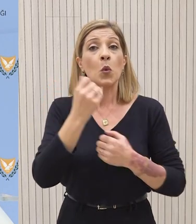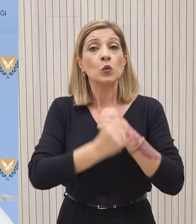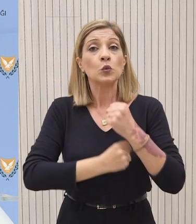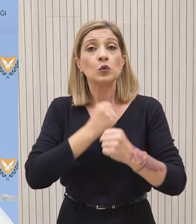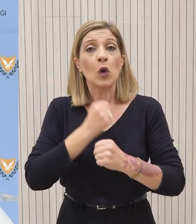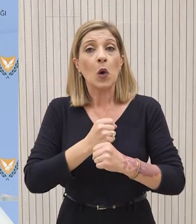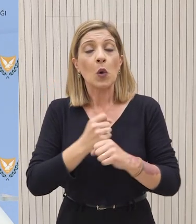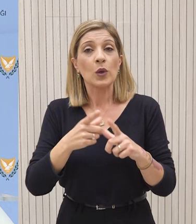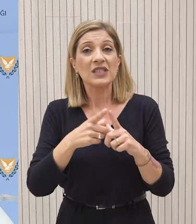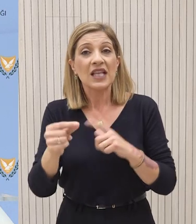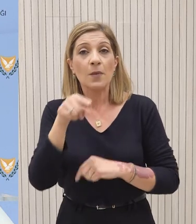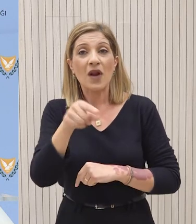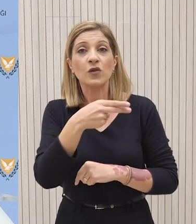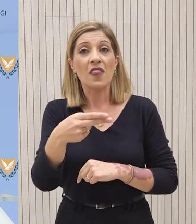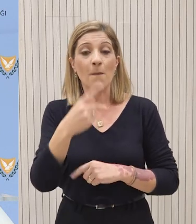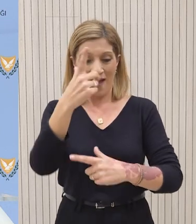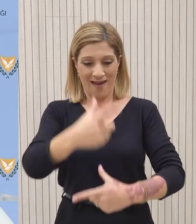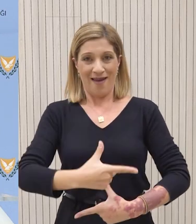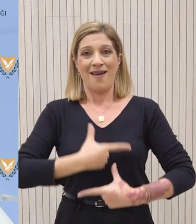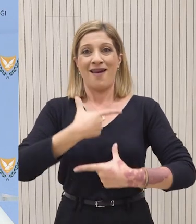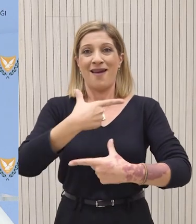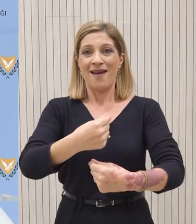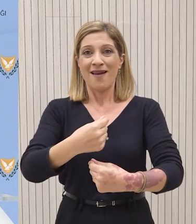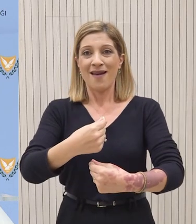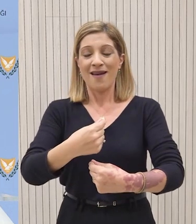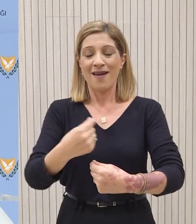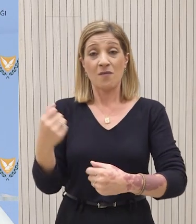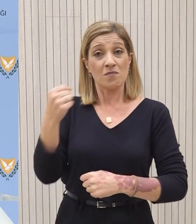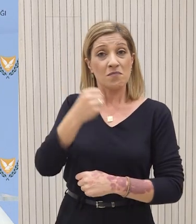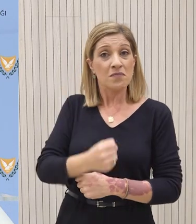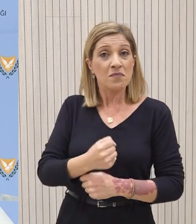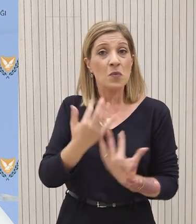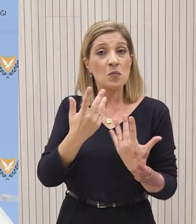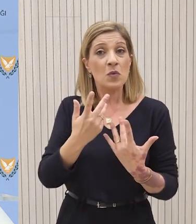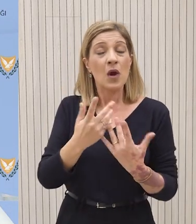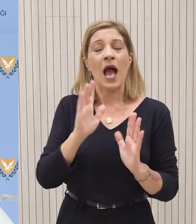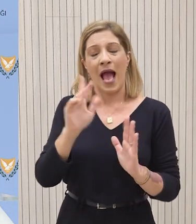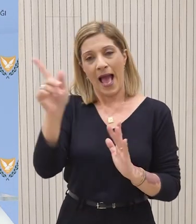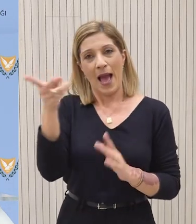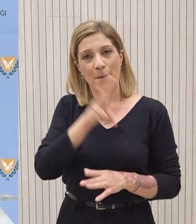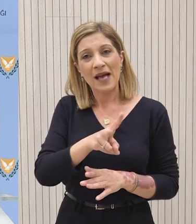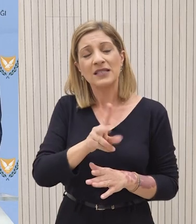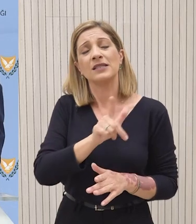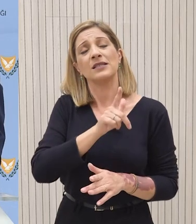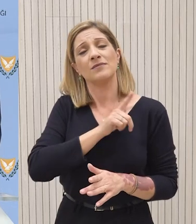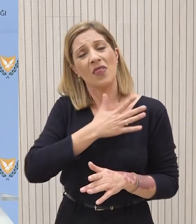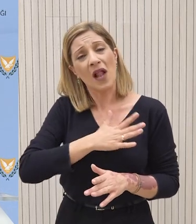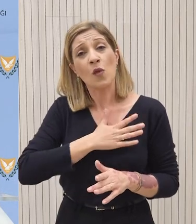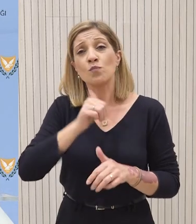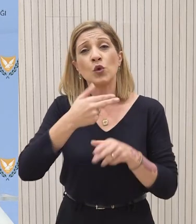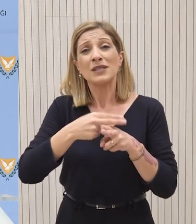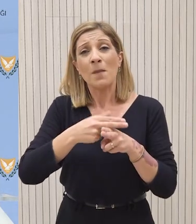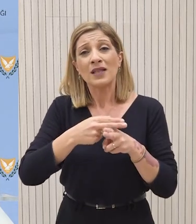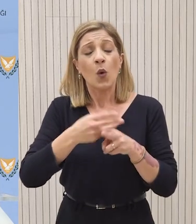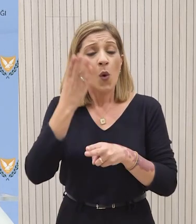απεσταλμένος στην Κύπρο αν διοριστεί. Επαναλαμβάνω, αυτό που προέχει αυτήν τη στιγμή είναι ο διορισμός του απεσταλμένου το συντομότερο δυνατόν. Ούτως ώστε να